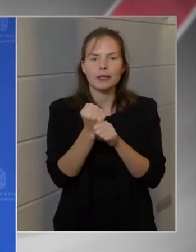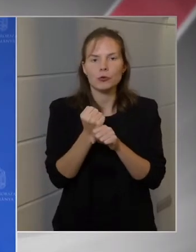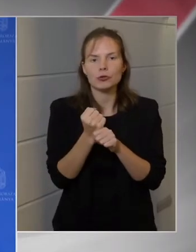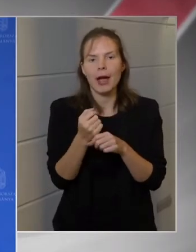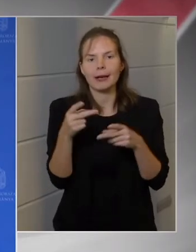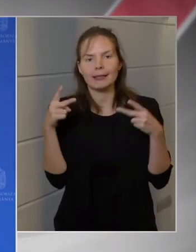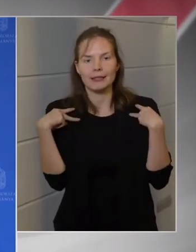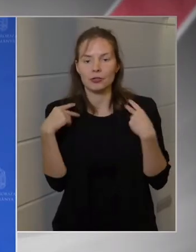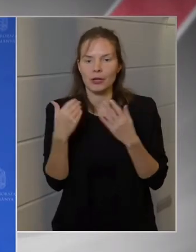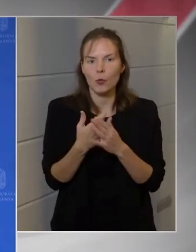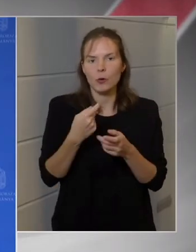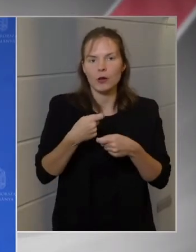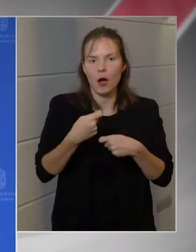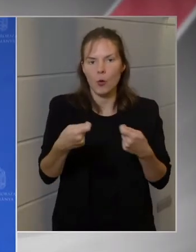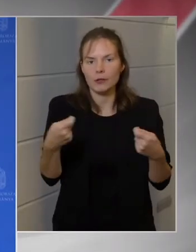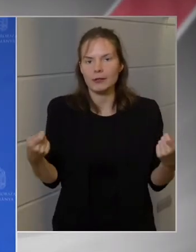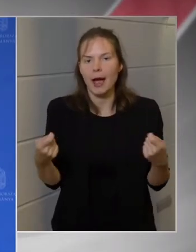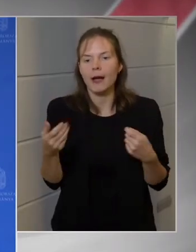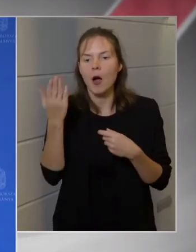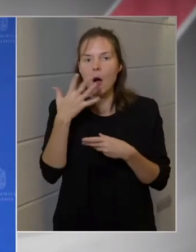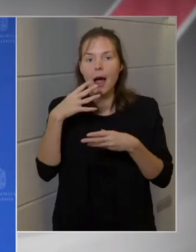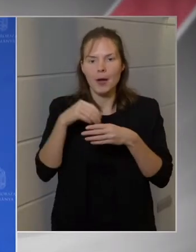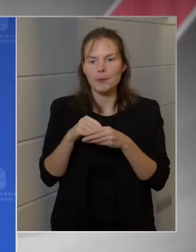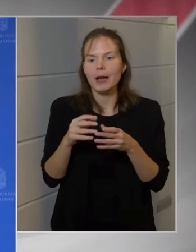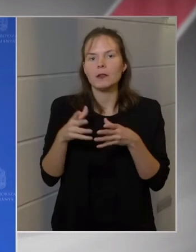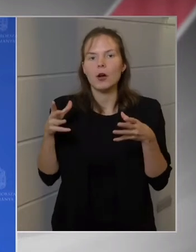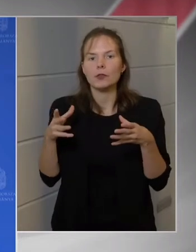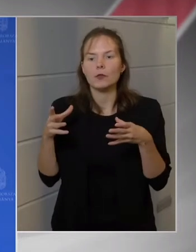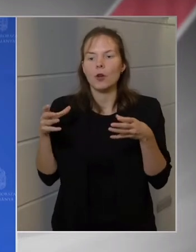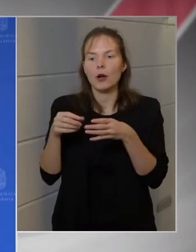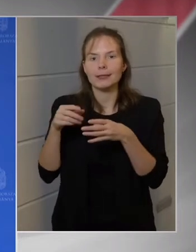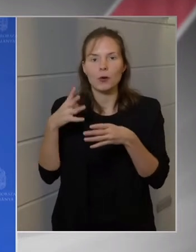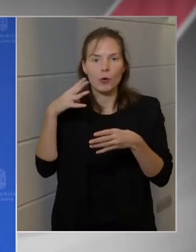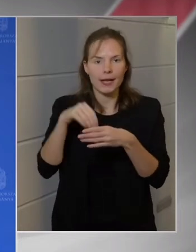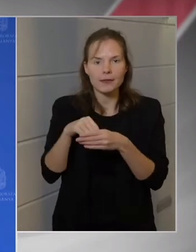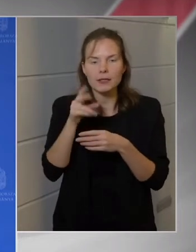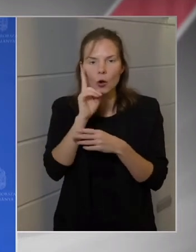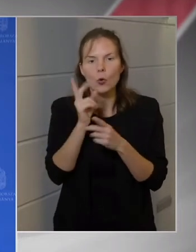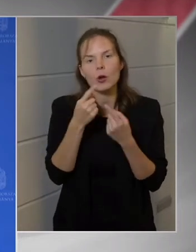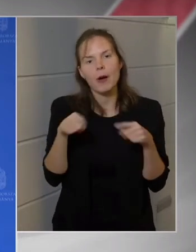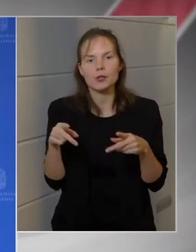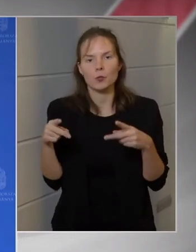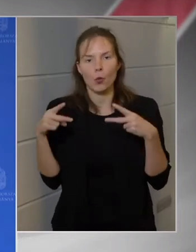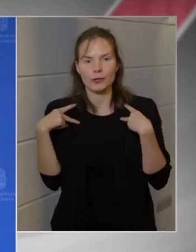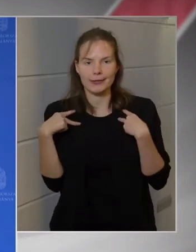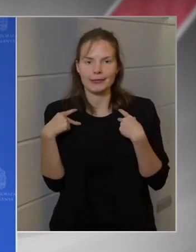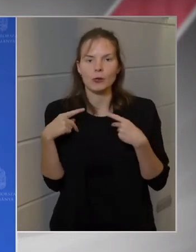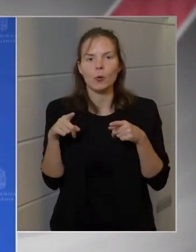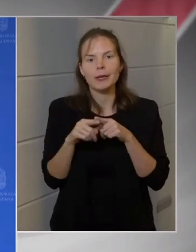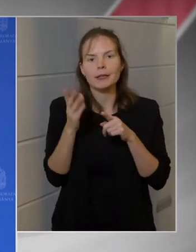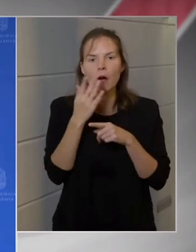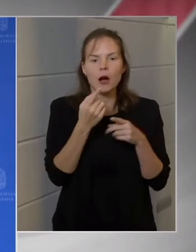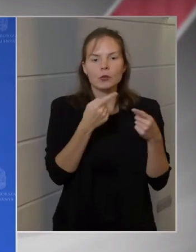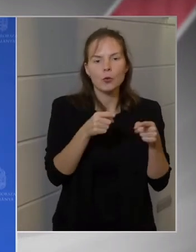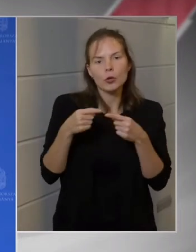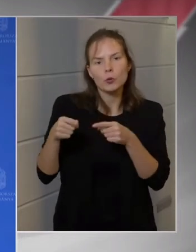újraosztják, és hogyha ebben egy nagy frakció vesz részt, akkor mások a pozícióink, mint hogyha szétszabdaltan